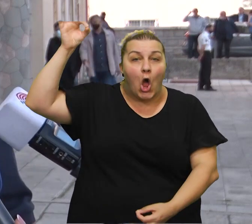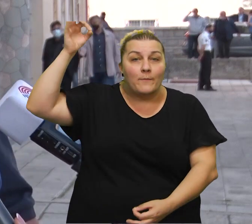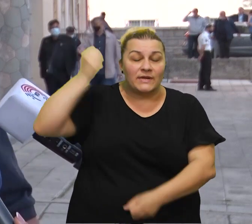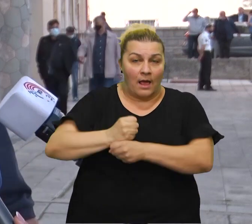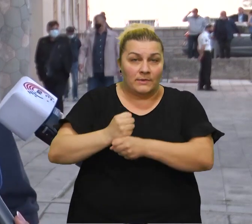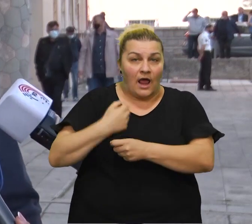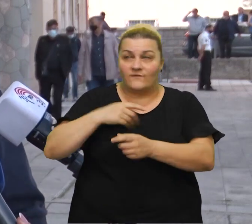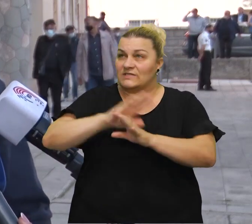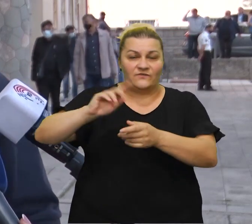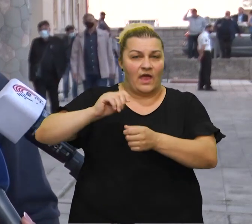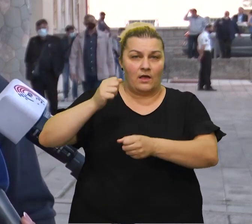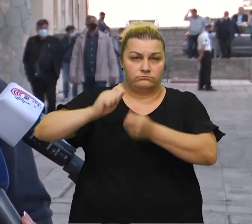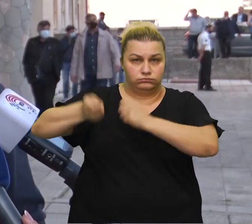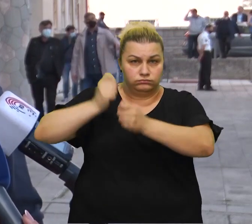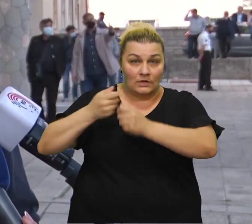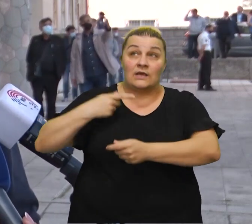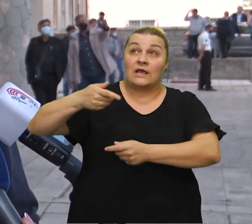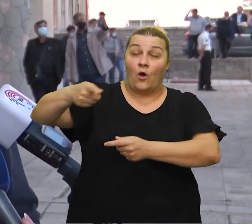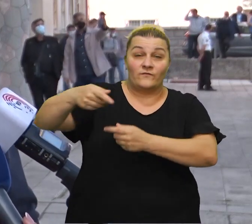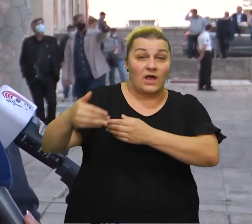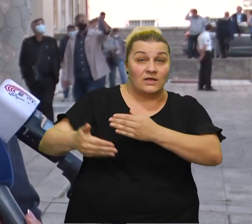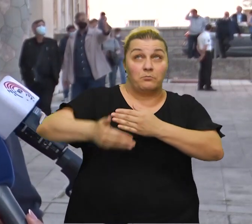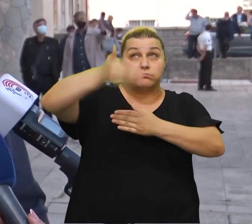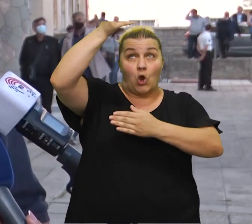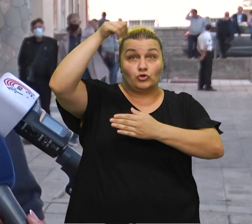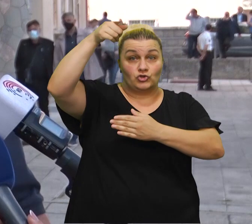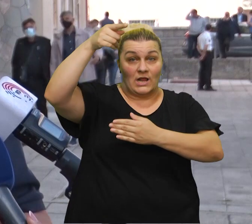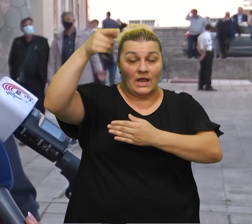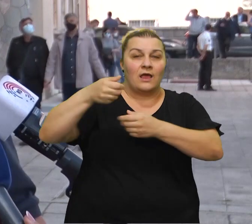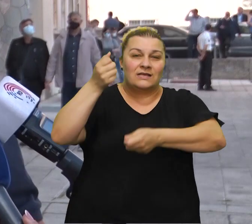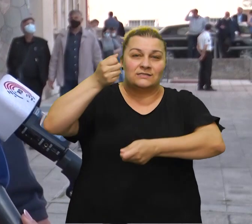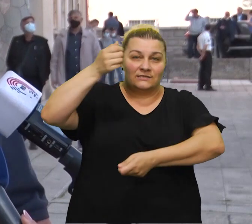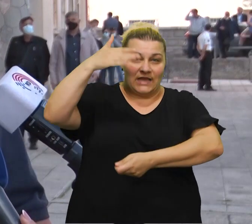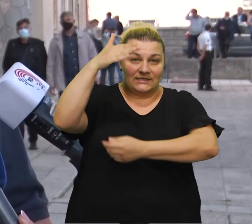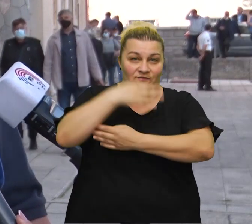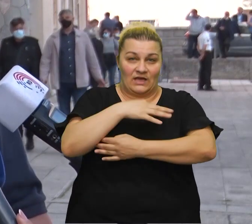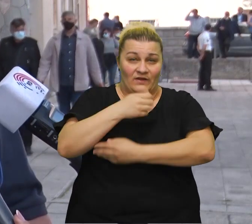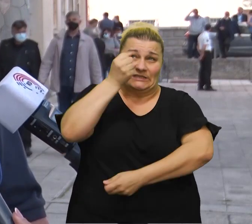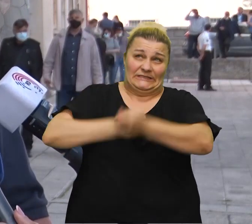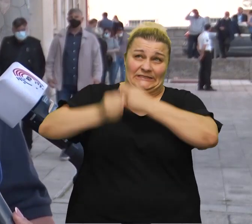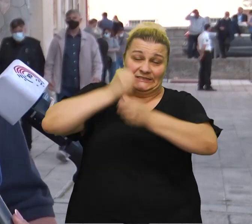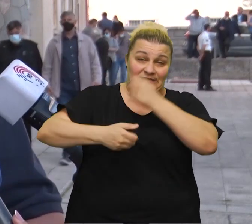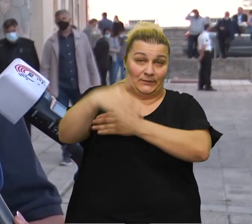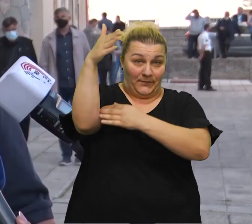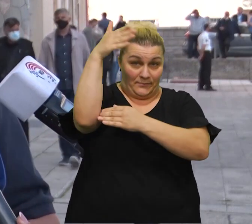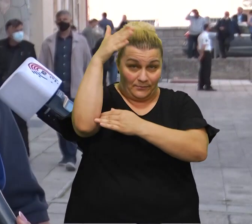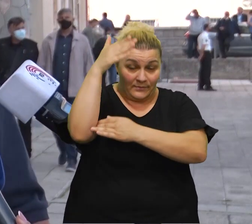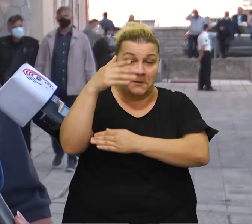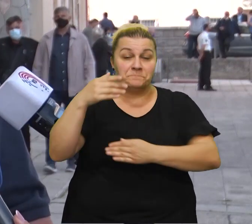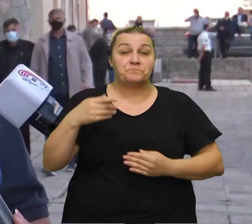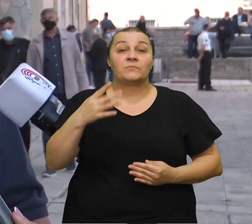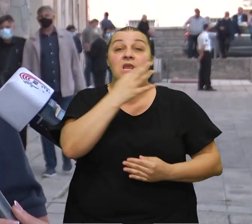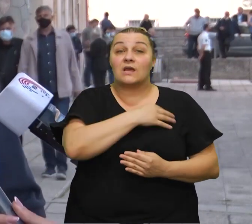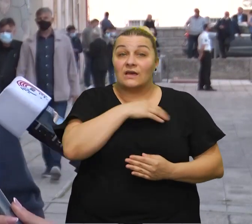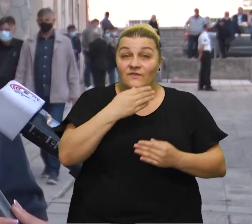napravio da bi ja na pročelje zgrade, znači dojne strane, tu zastavu digao i u podizanjem